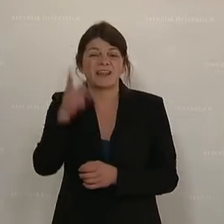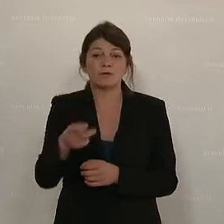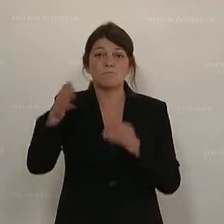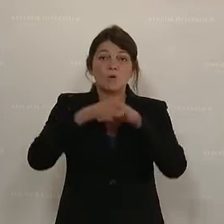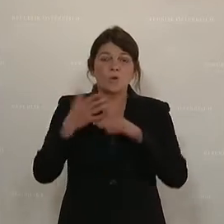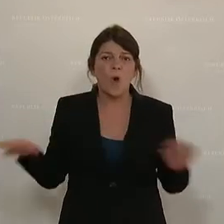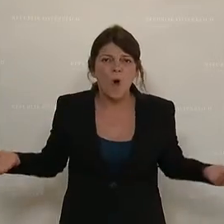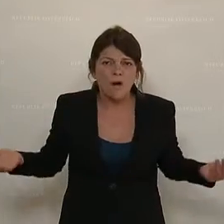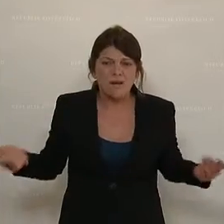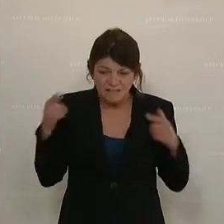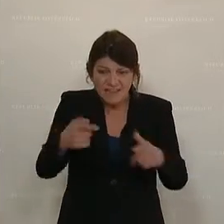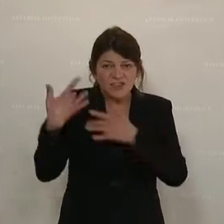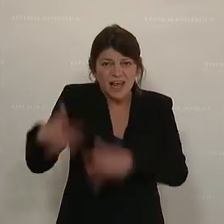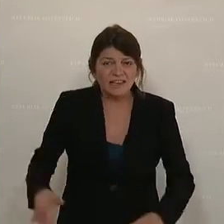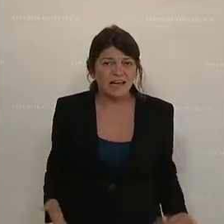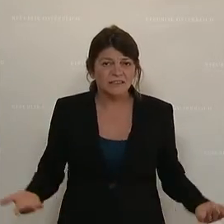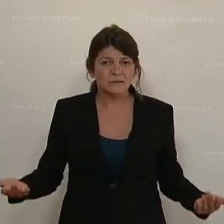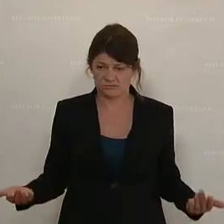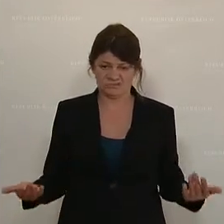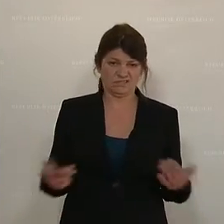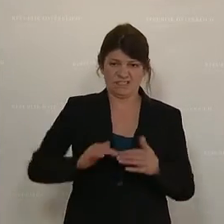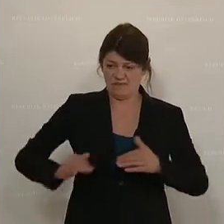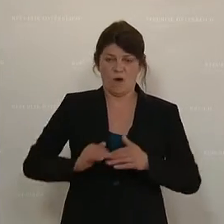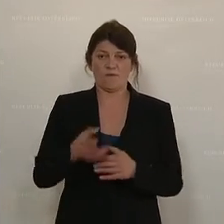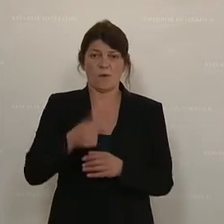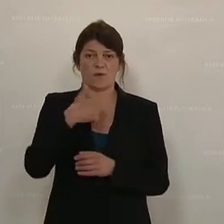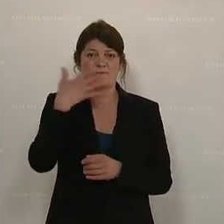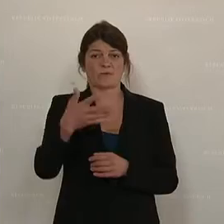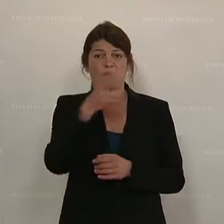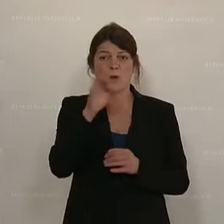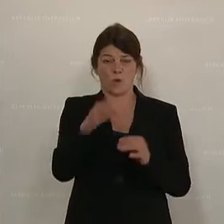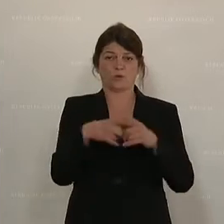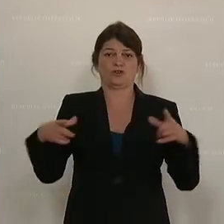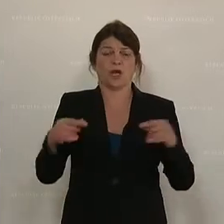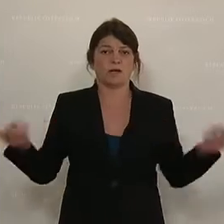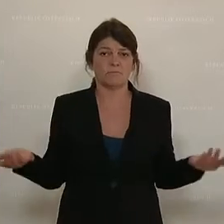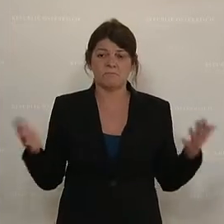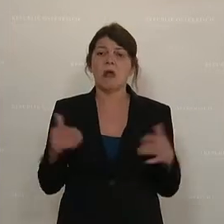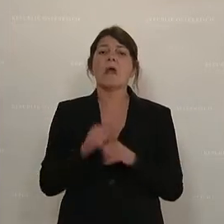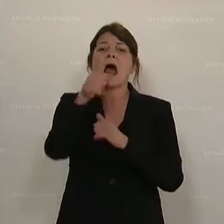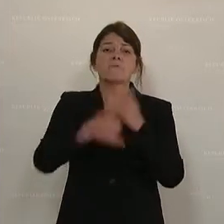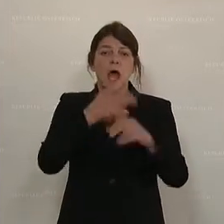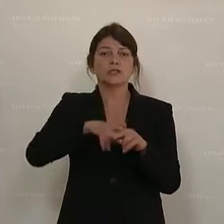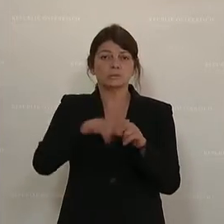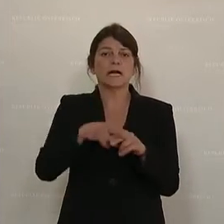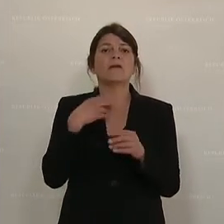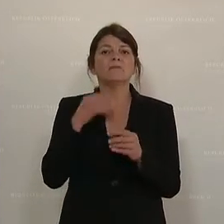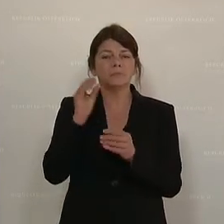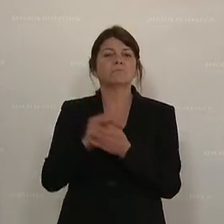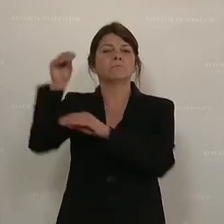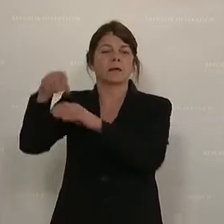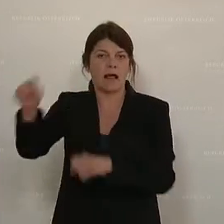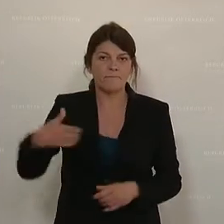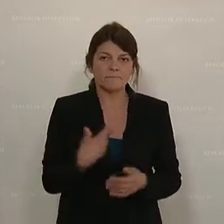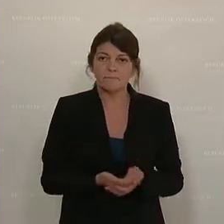brutto. Das wäre die Entlastung, die ist auf dem Niveau dieser 150 Euro Gutscheine, die man vielleicht in einem Jahr einlösen kann. So geht es nicht,